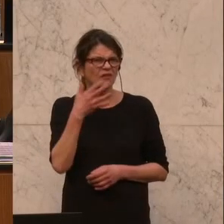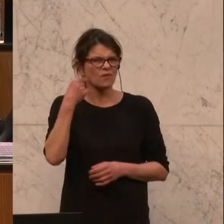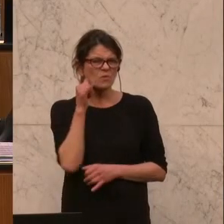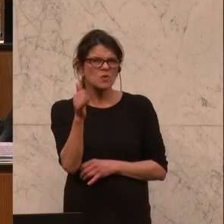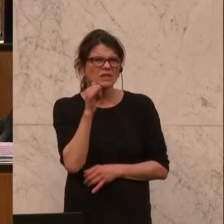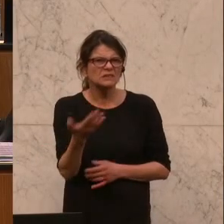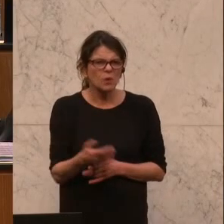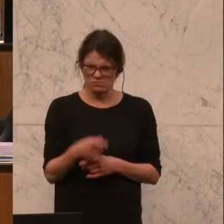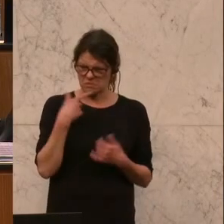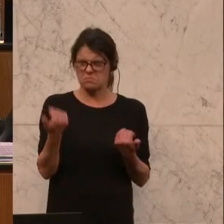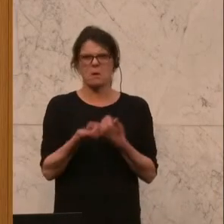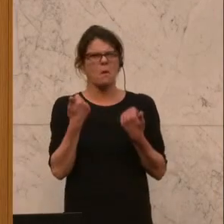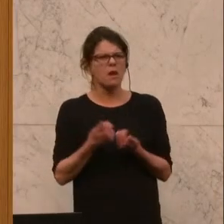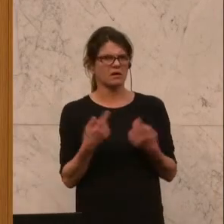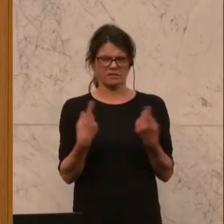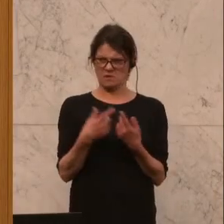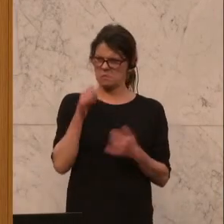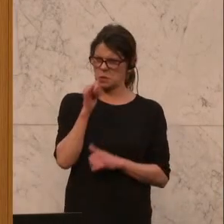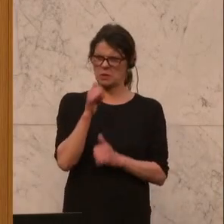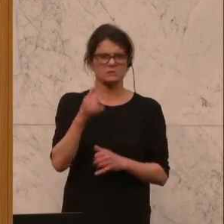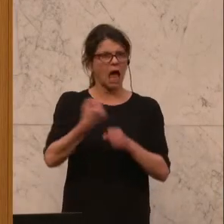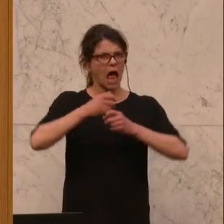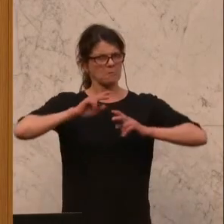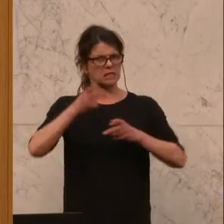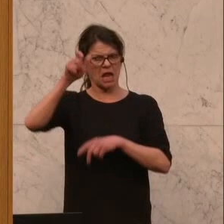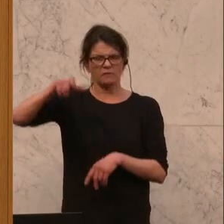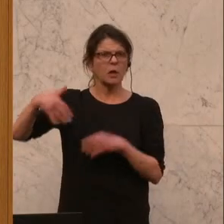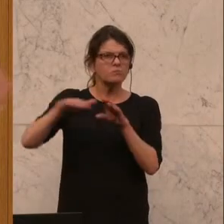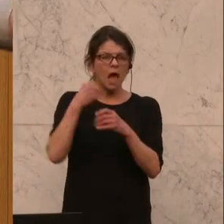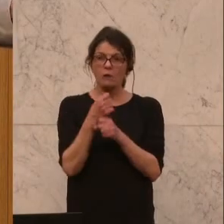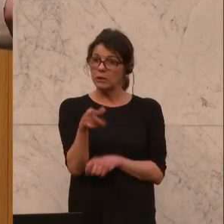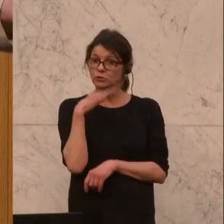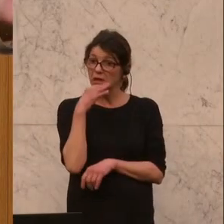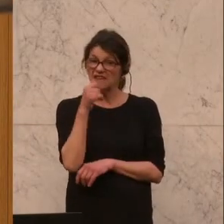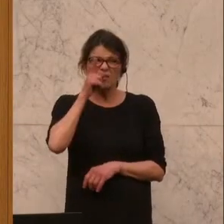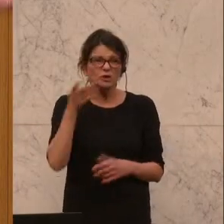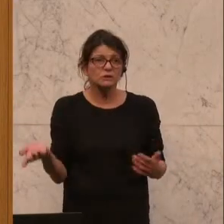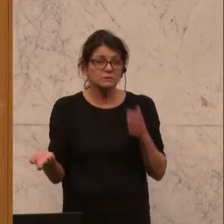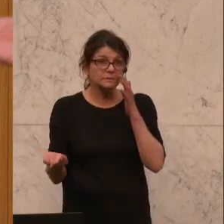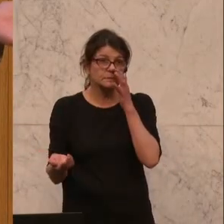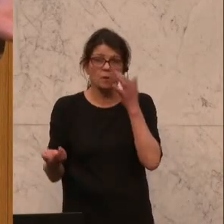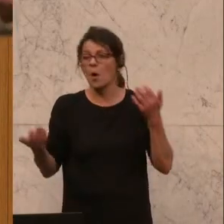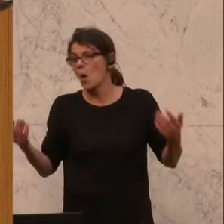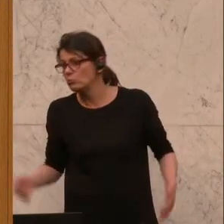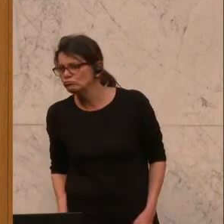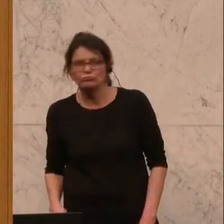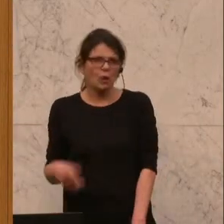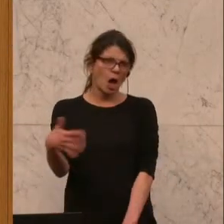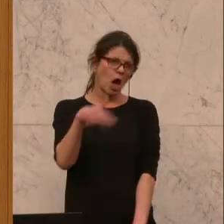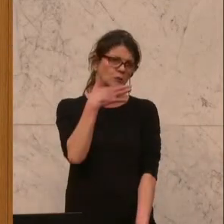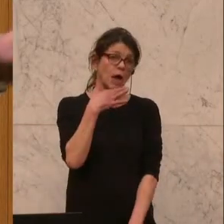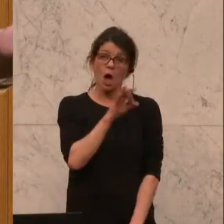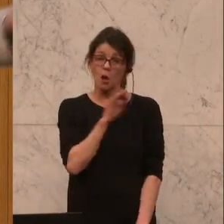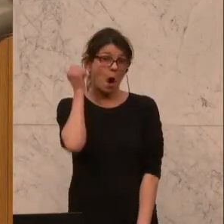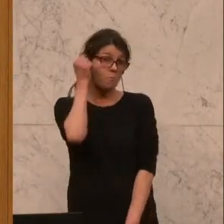großartig das jetzt ist, wenn dann im Tourismus Arbeitskräfte arbeiten, die gar nicht mehr Deutsch sprechen können, die sprechen dann möglicherweise